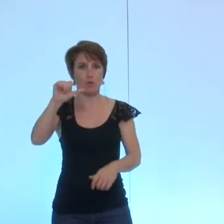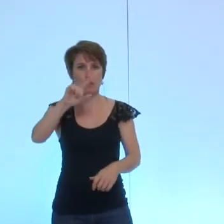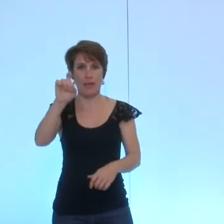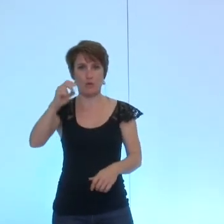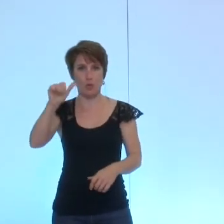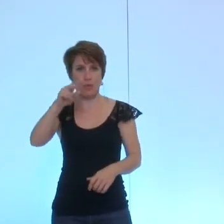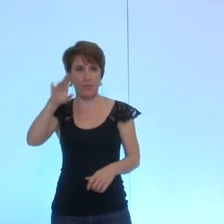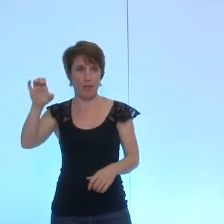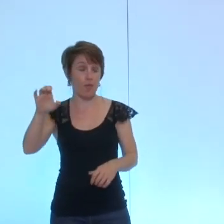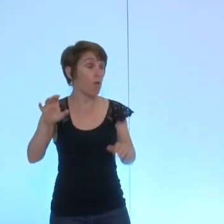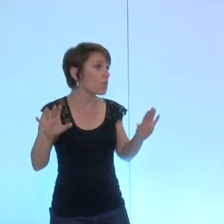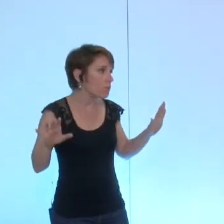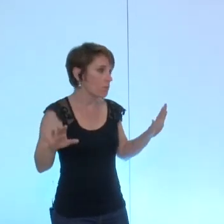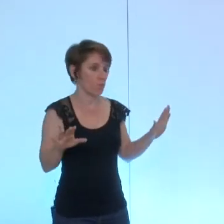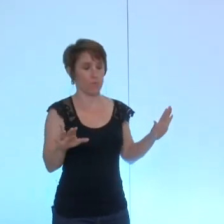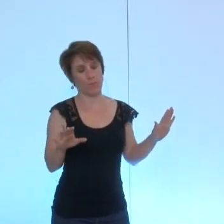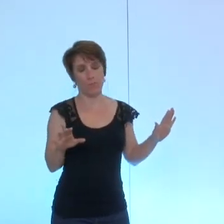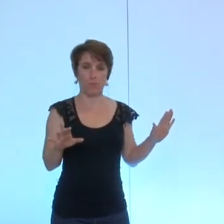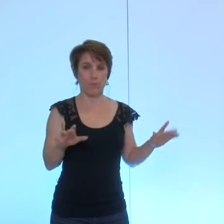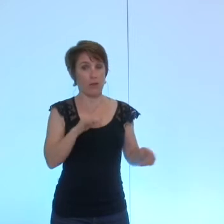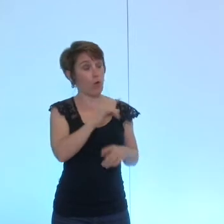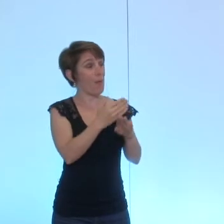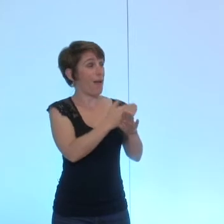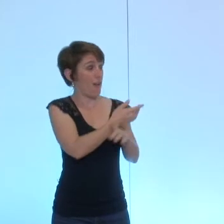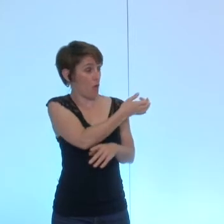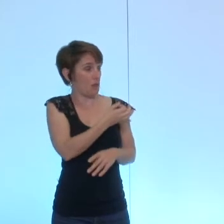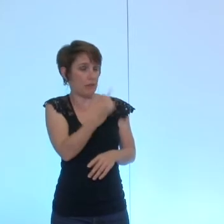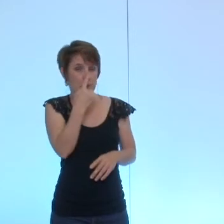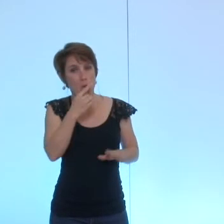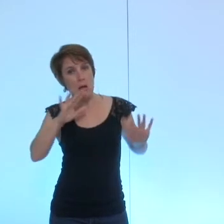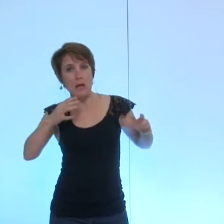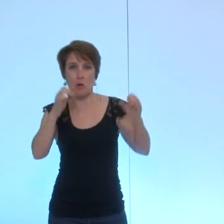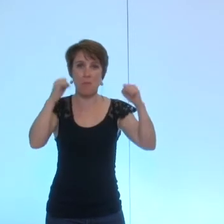très partiellement ce qui vient d'être dit parce que